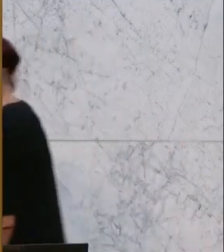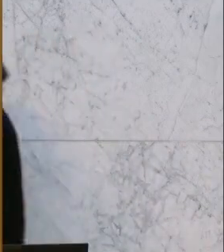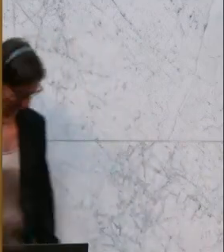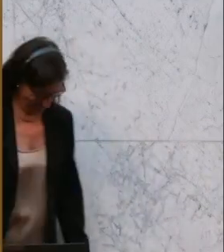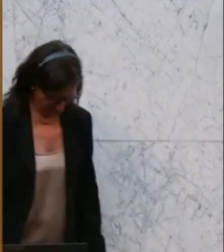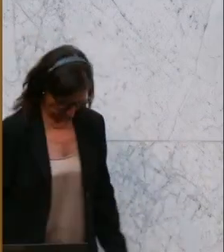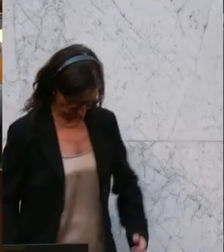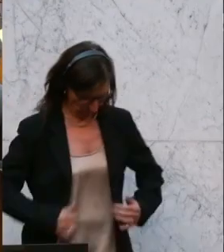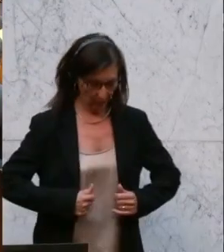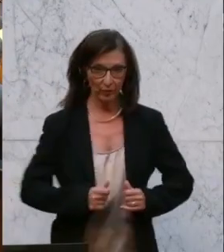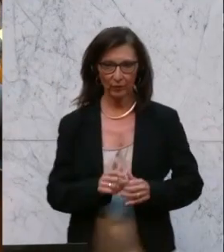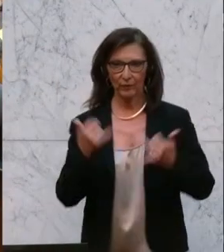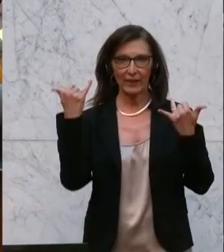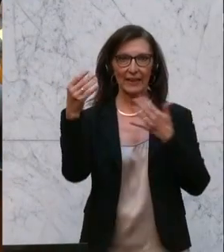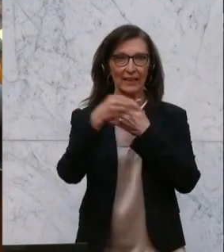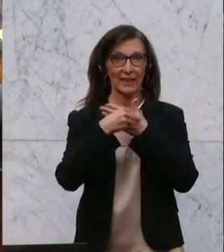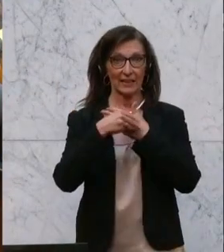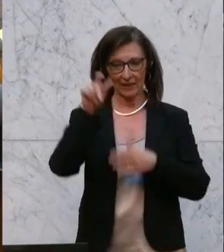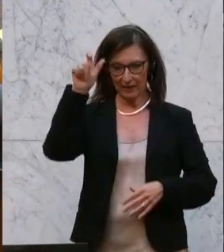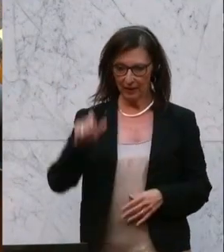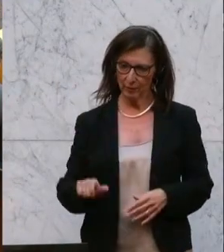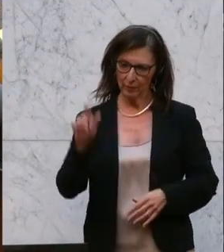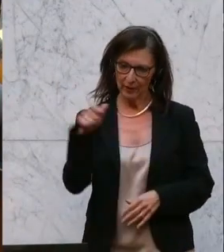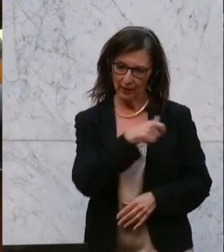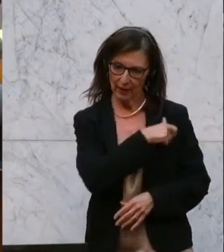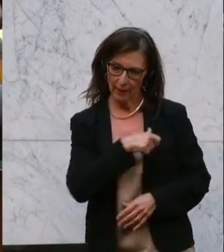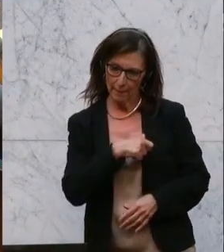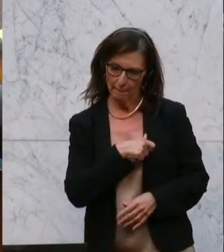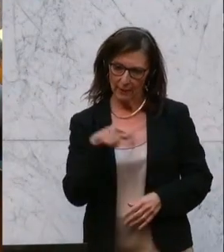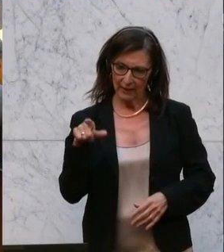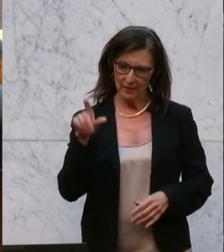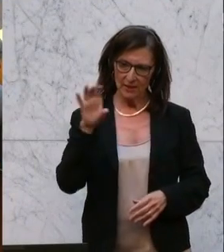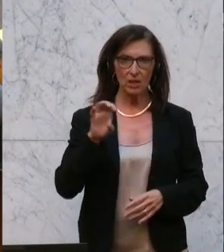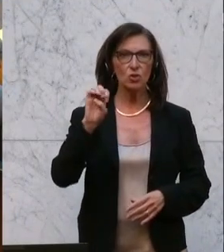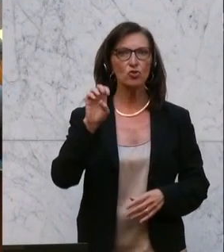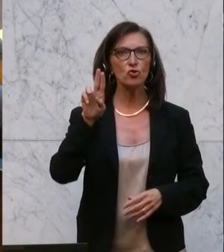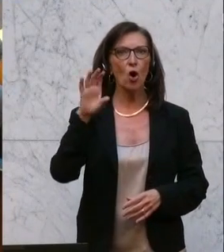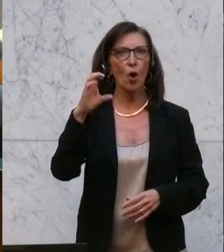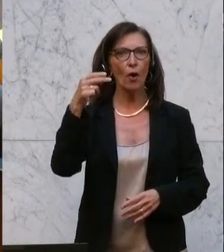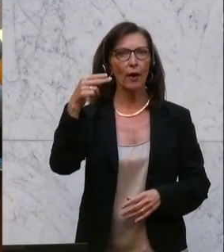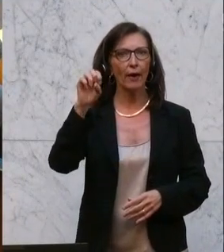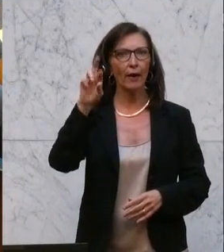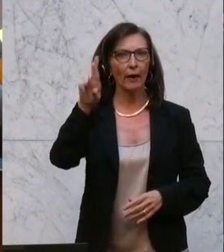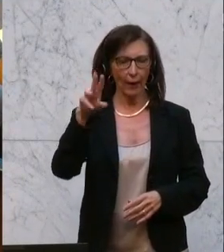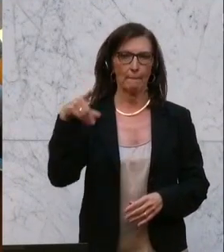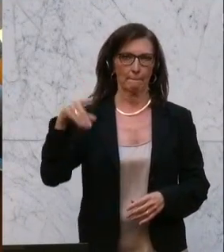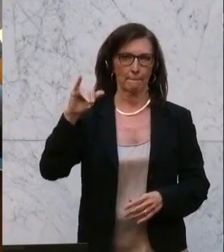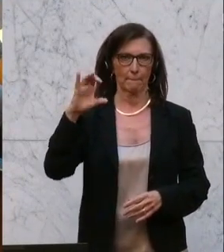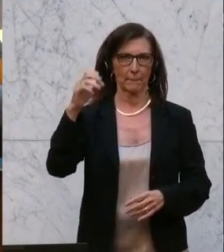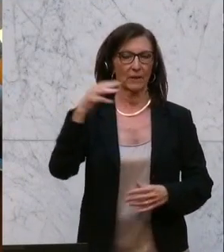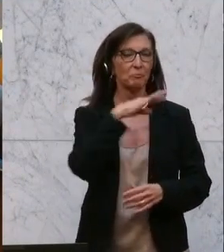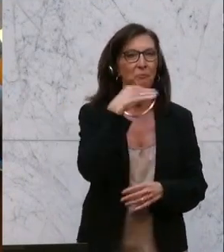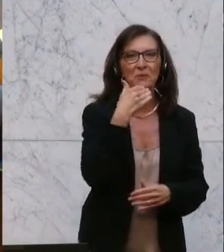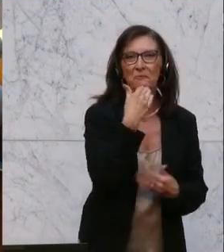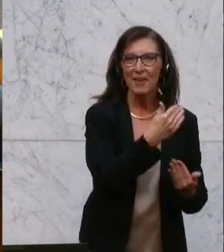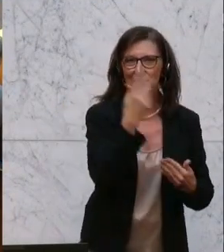Nach Klaus Köchl von der SPÖ ist jetzt Elisabeth Scheucher-Pichler von der ÖVP die nächste Rednerin zum Freiwilligengesetz. Vielen Dank, Herr